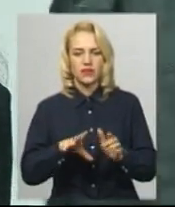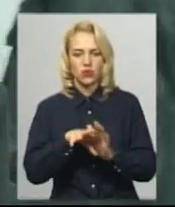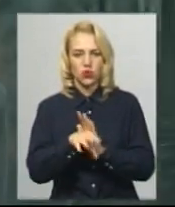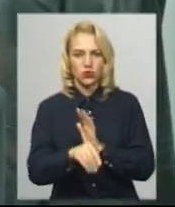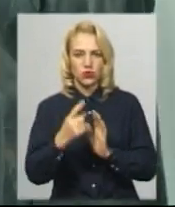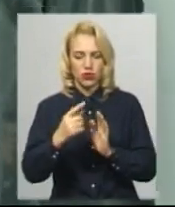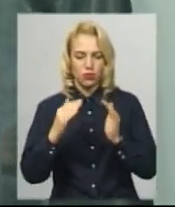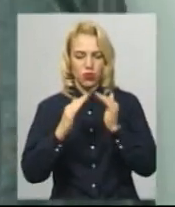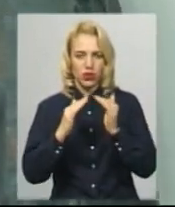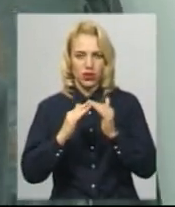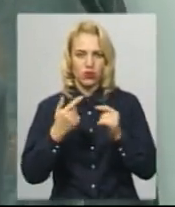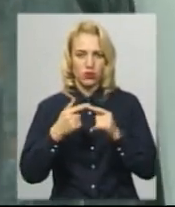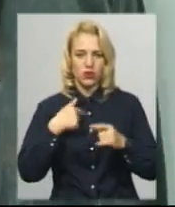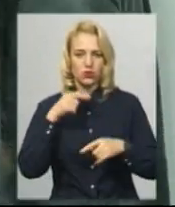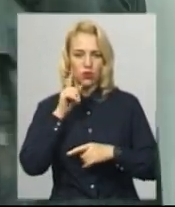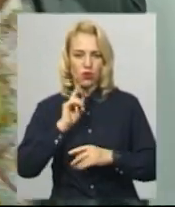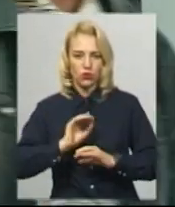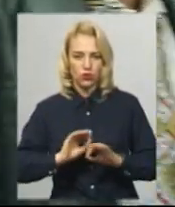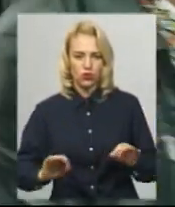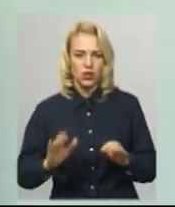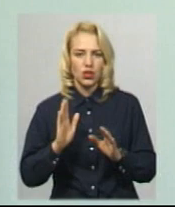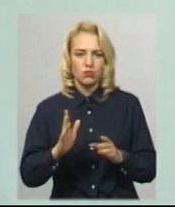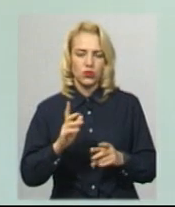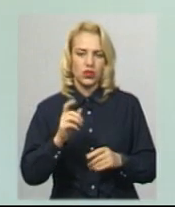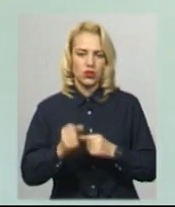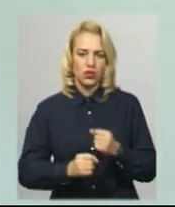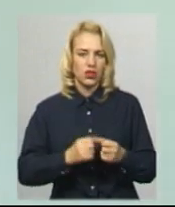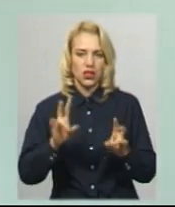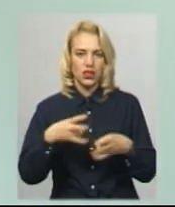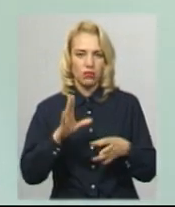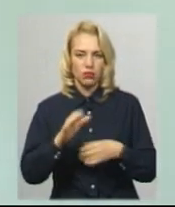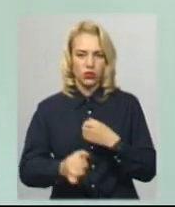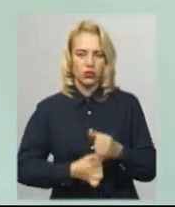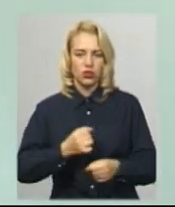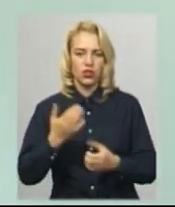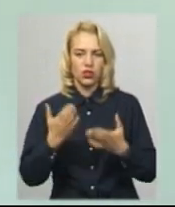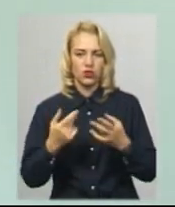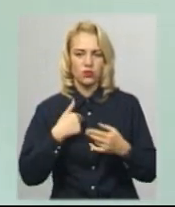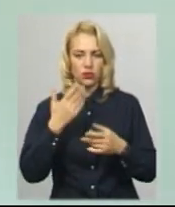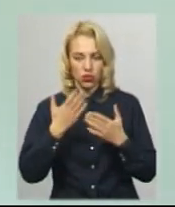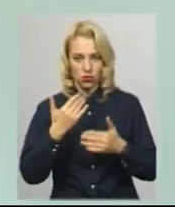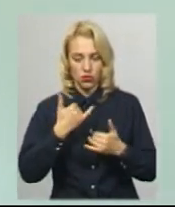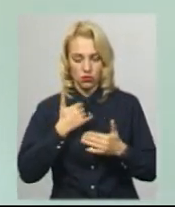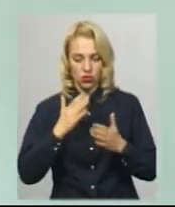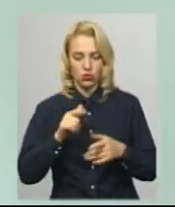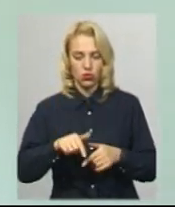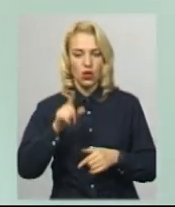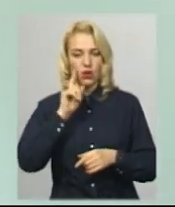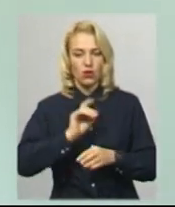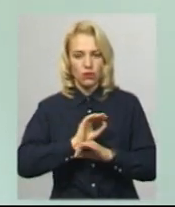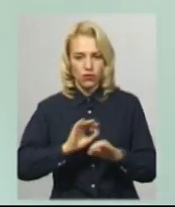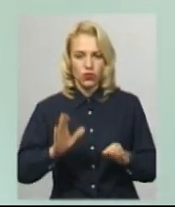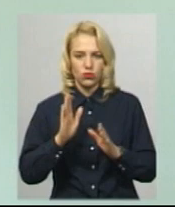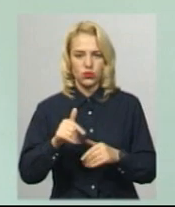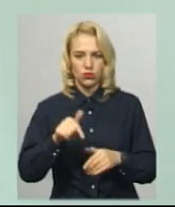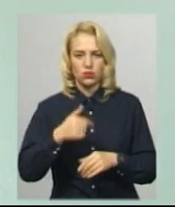одній будівлі, і це зручно, куди не потрібно буде доїжджати. Якщо мені буде тут комфортно, і мені буде тут подобатись, то, я думаю,